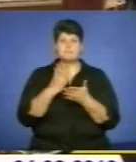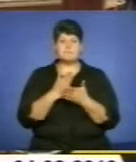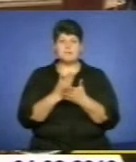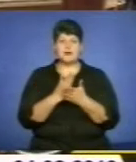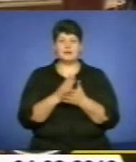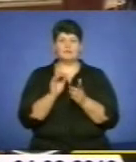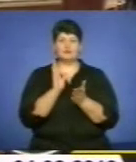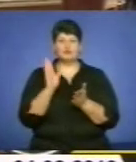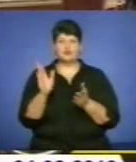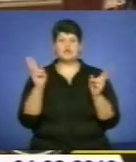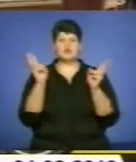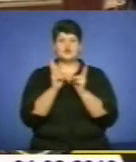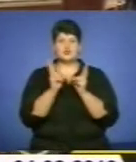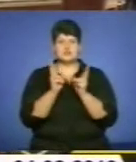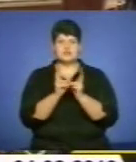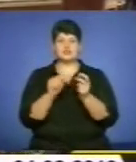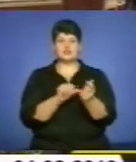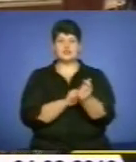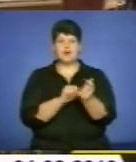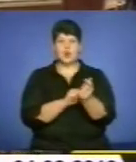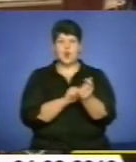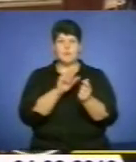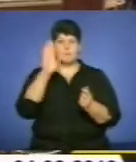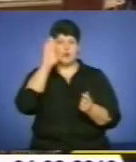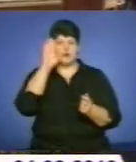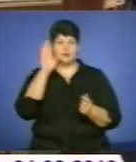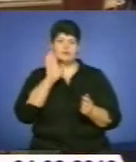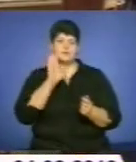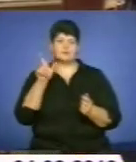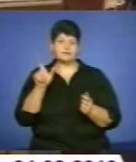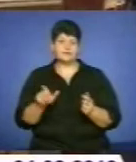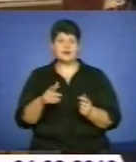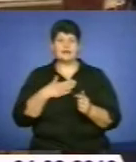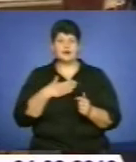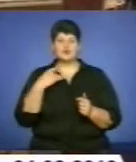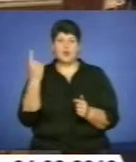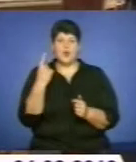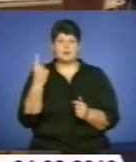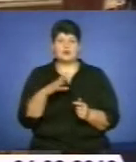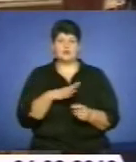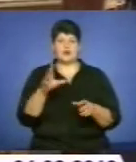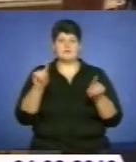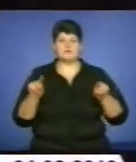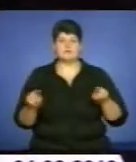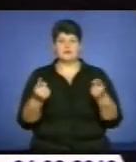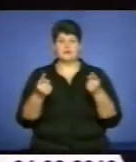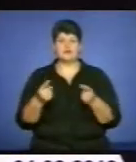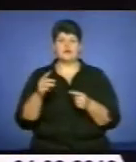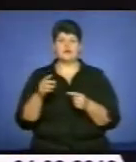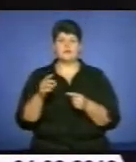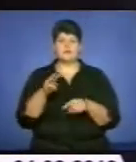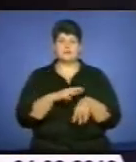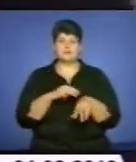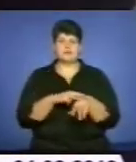відбутись зустріч з наркозалежною особою нашої області. В той час вона була затримана працівниками міліції. Під час